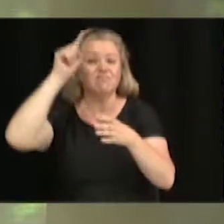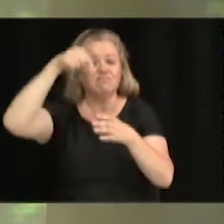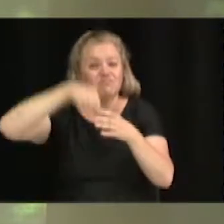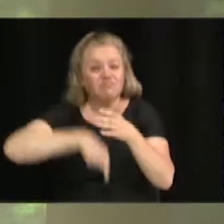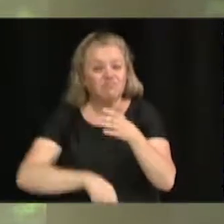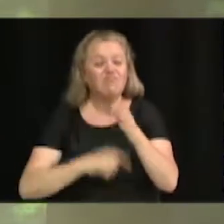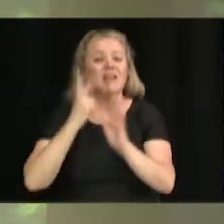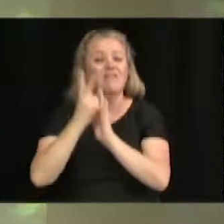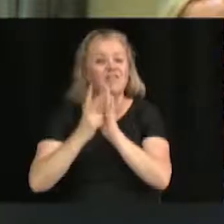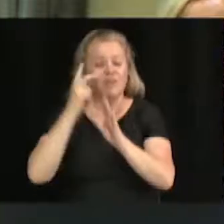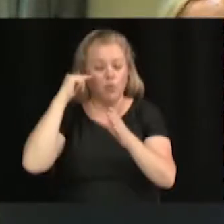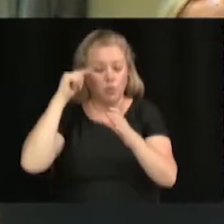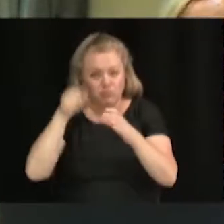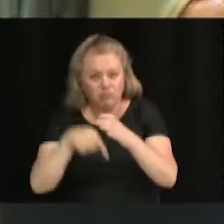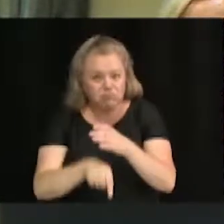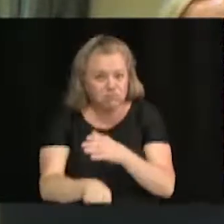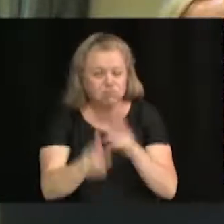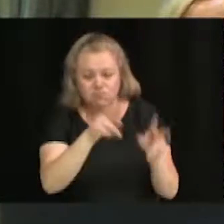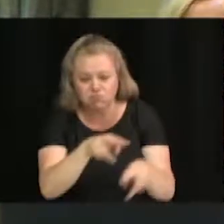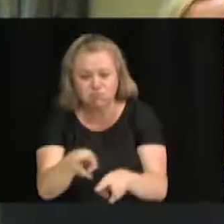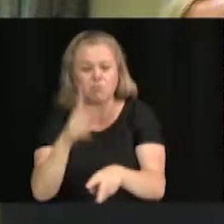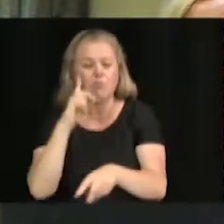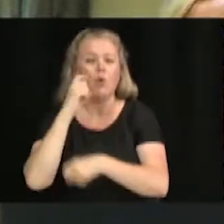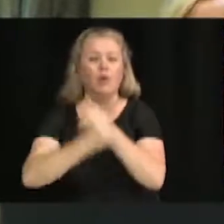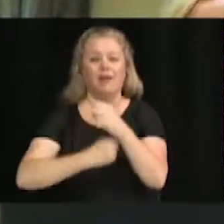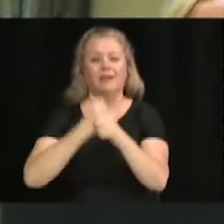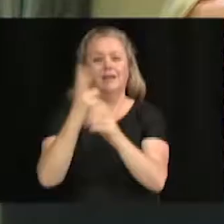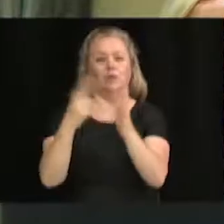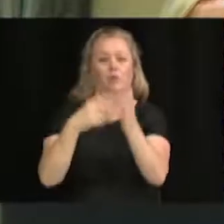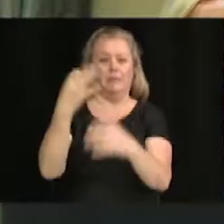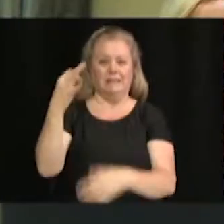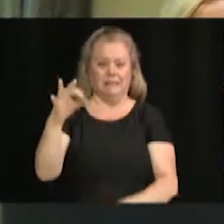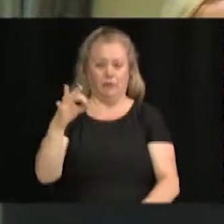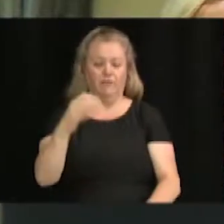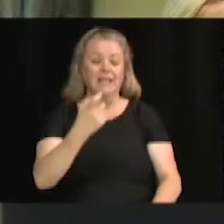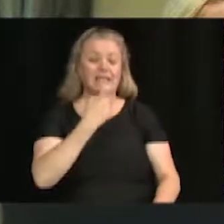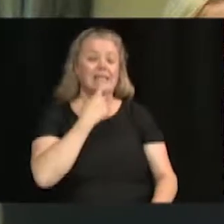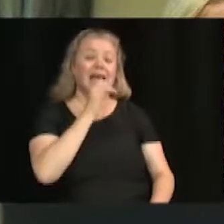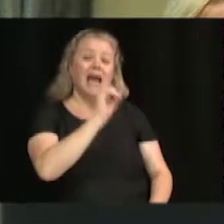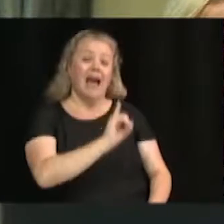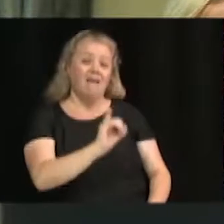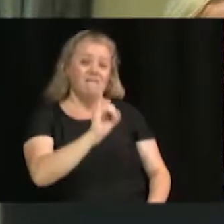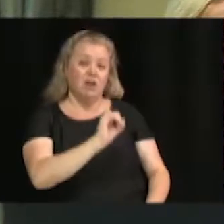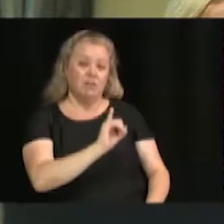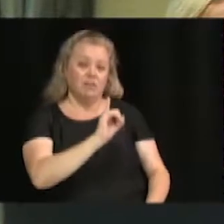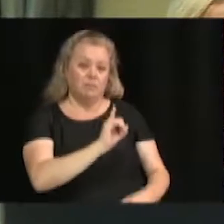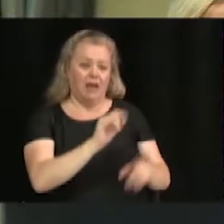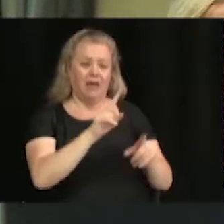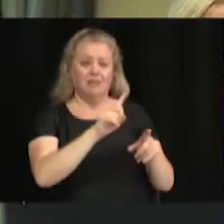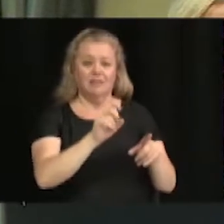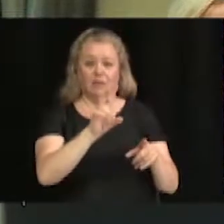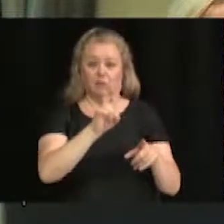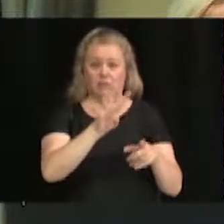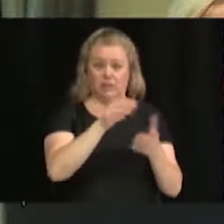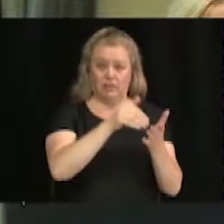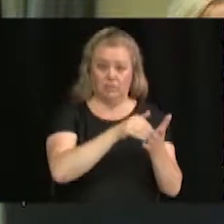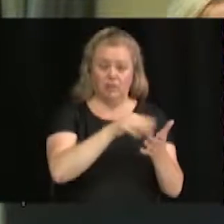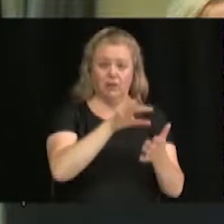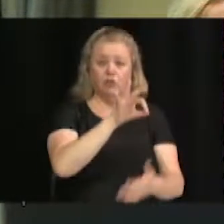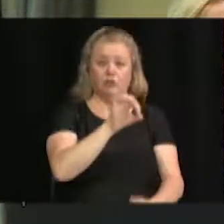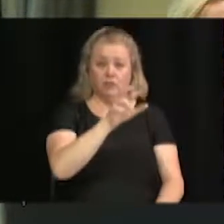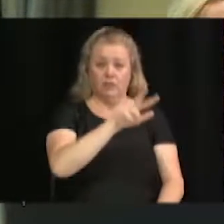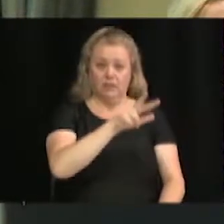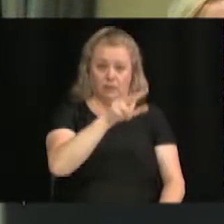Alors, les soumissions des services Infraspec, 174 933 et